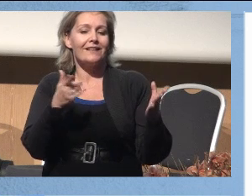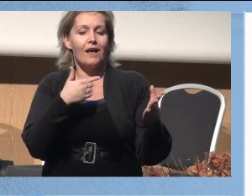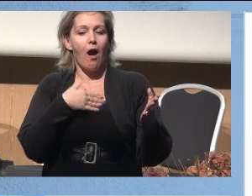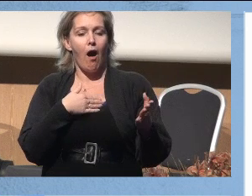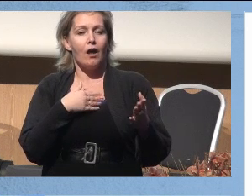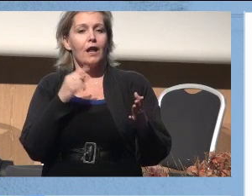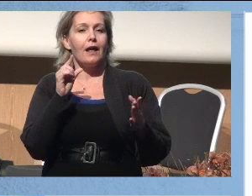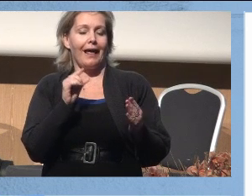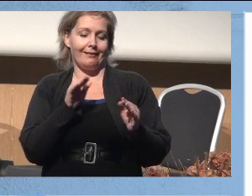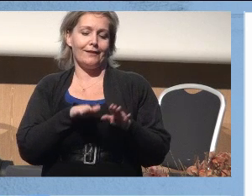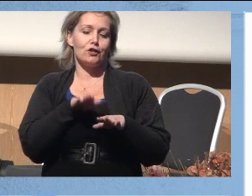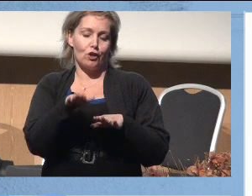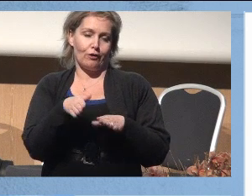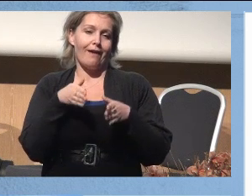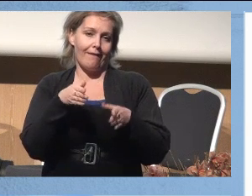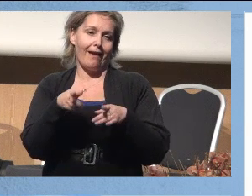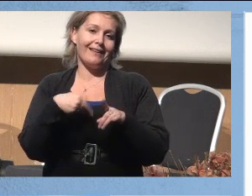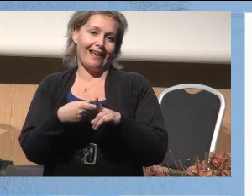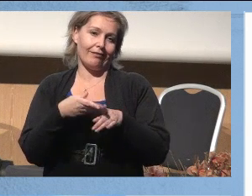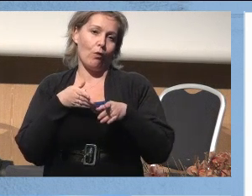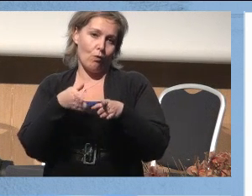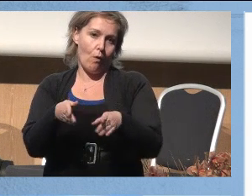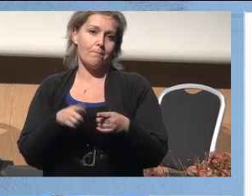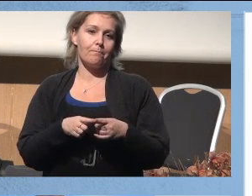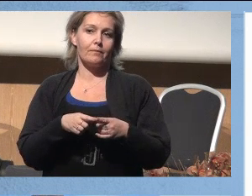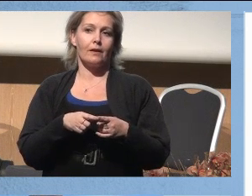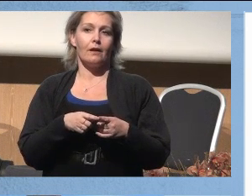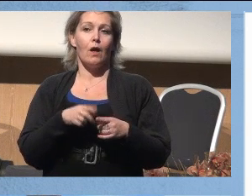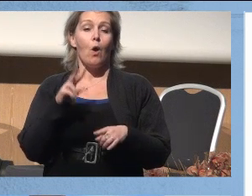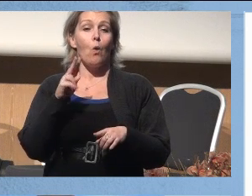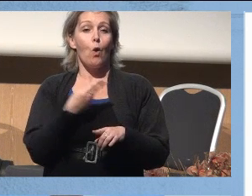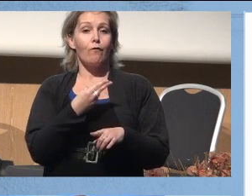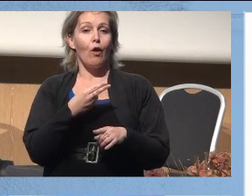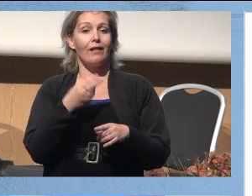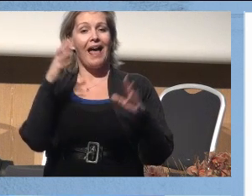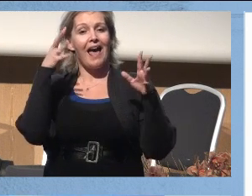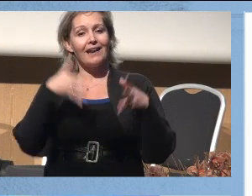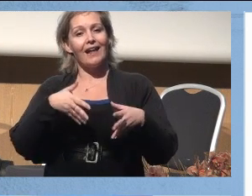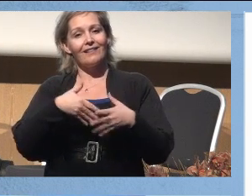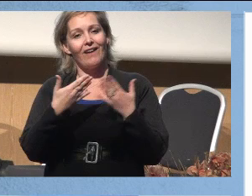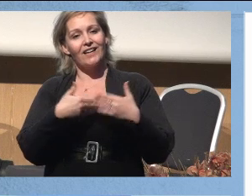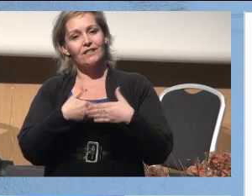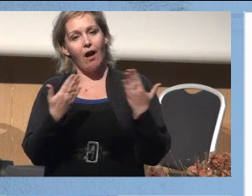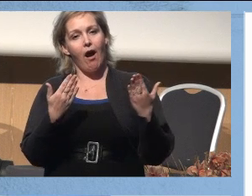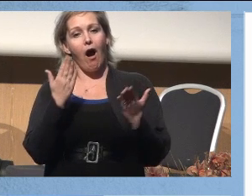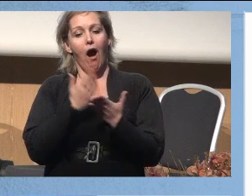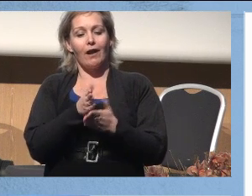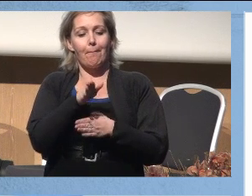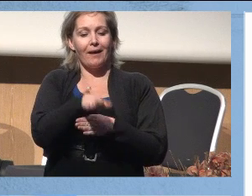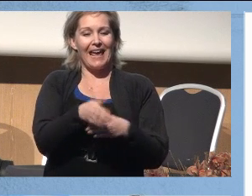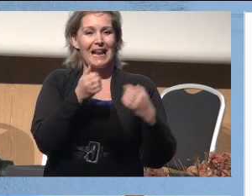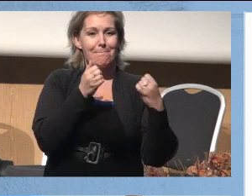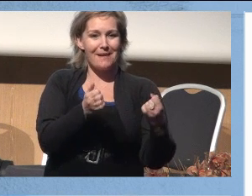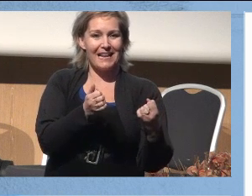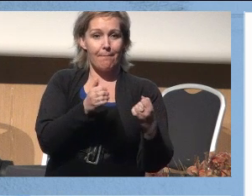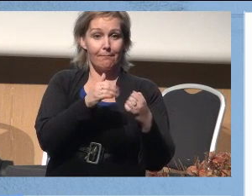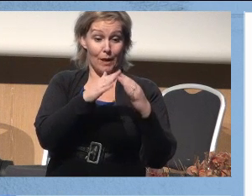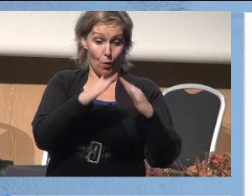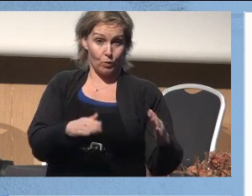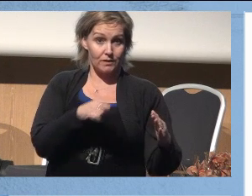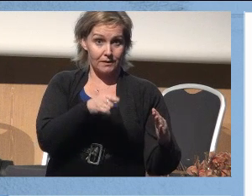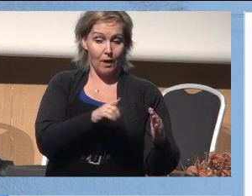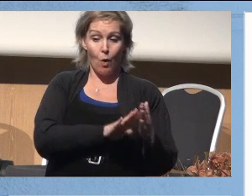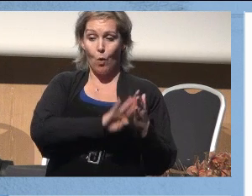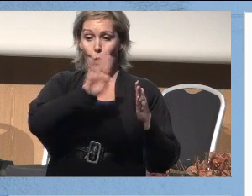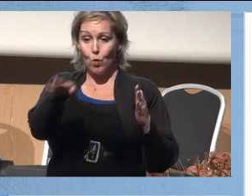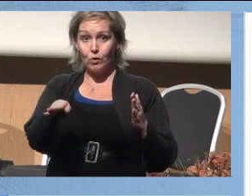vi har enda et lite stykke vei igjen å gå. Så bli med til Ulvålen, en regnværsdag. Dere har akkurat parkert bilen deres i parkeringshuset. Dere går